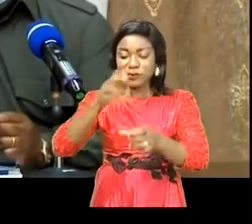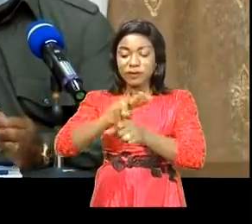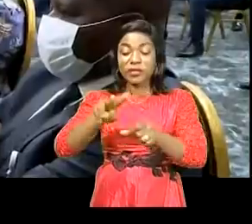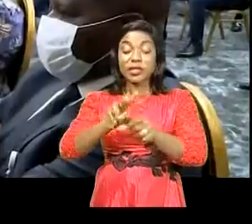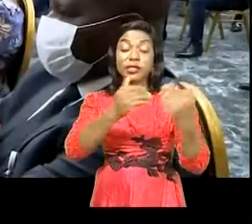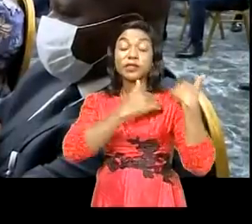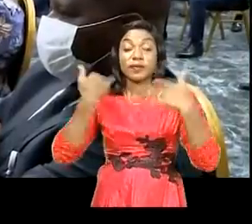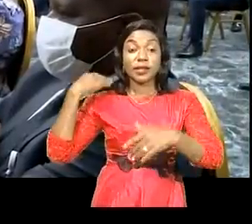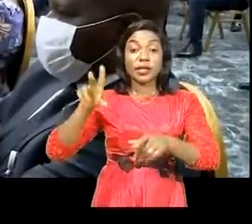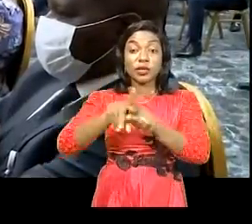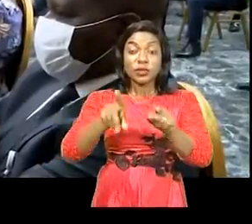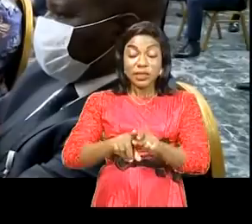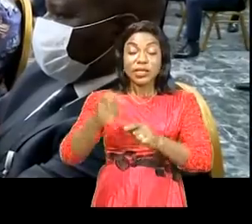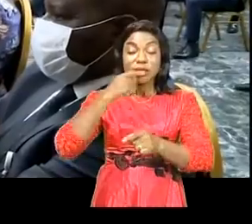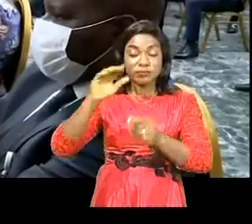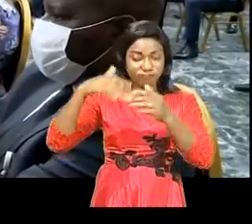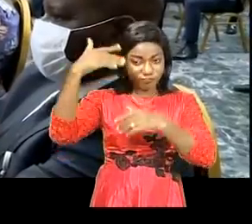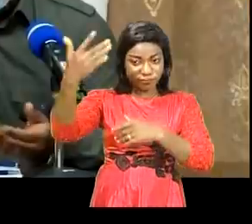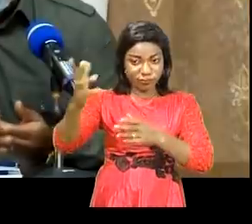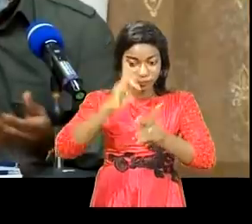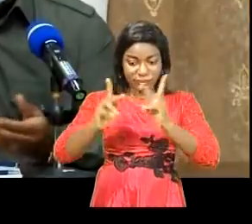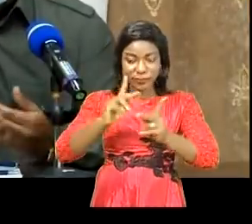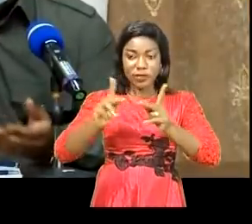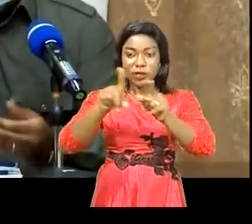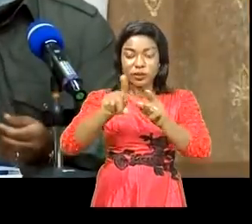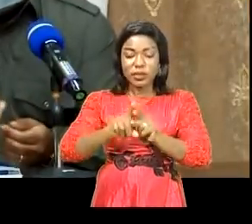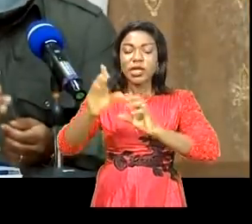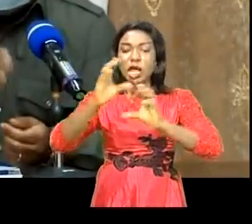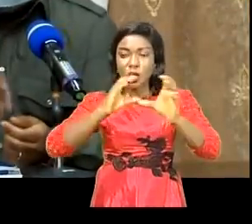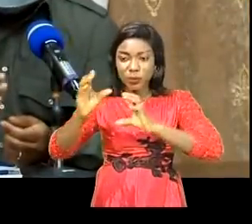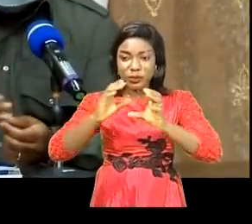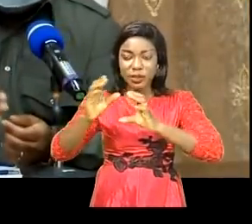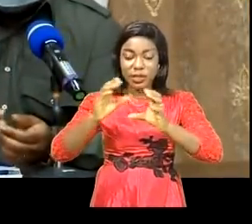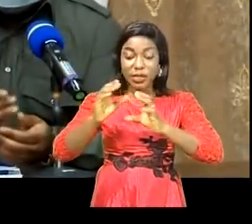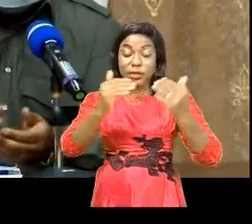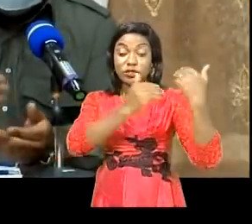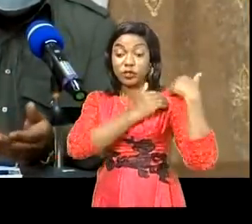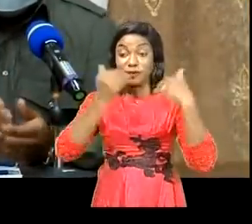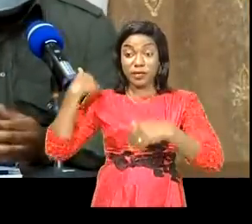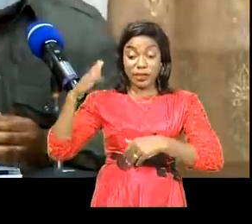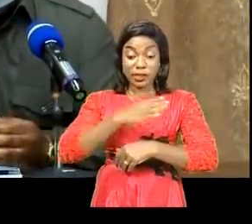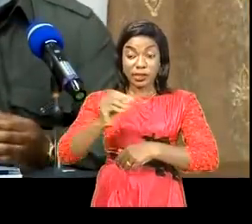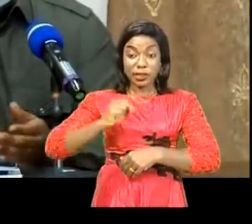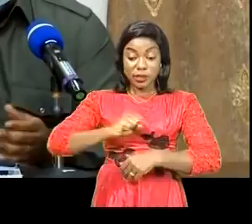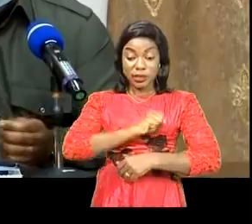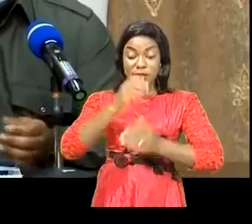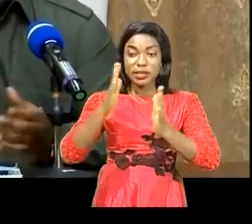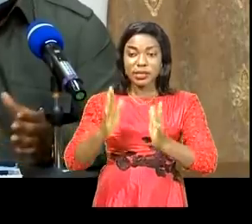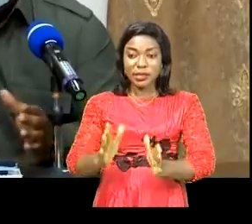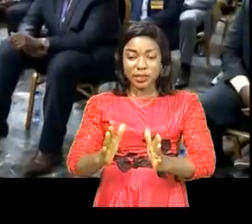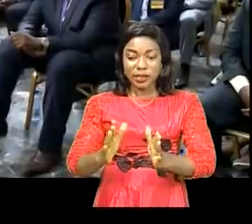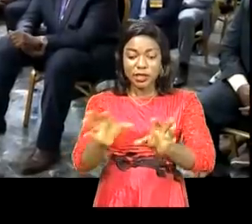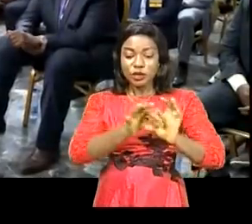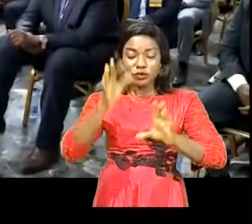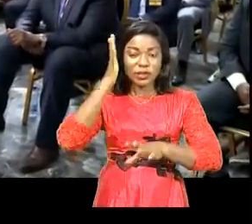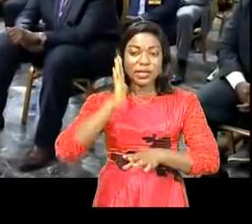annoncent un tour de vice dans les tout prochains jours. La communication du garant de la nation a eu un écho favorable auprès des sénateurs de l